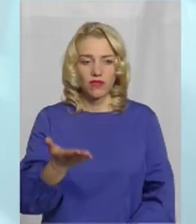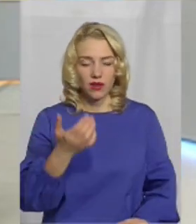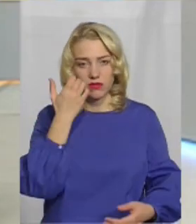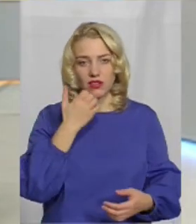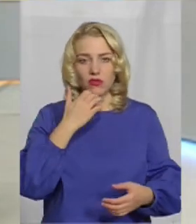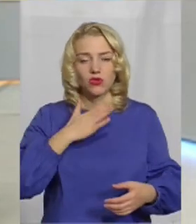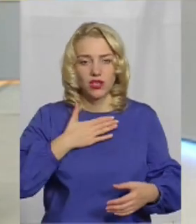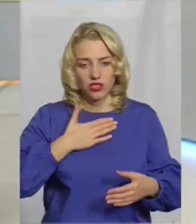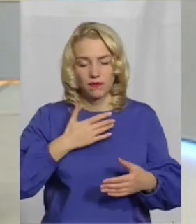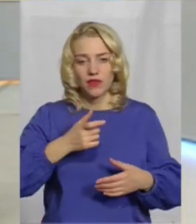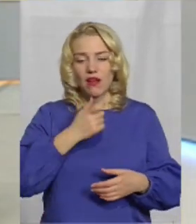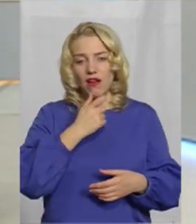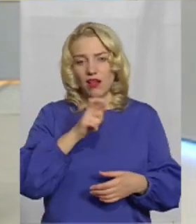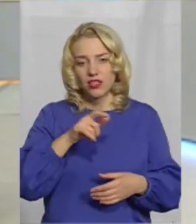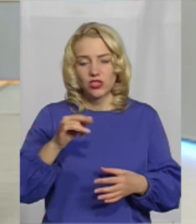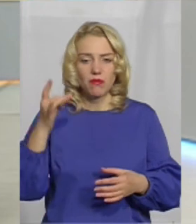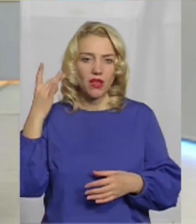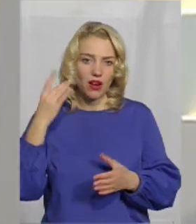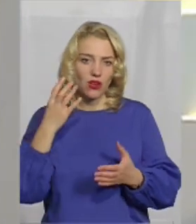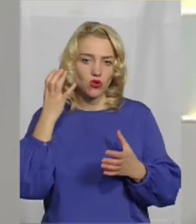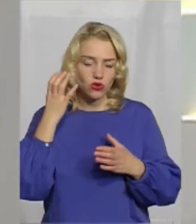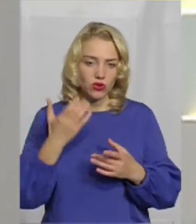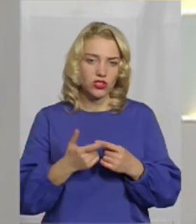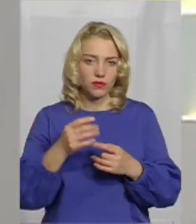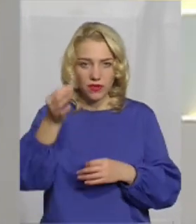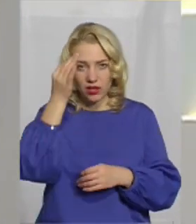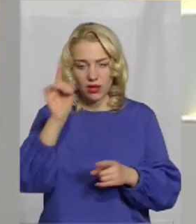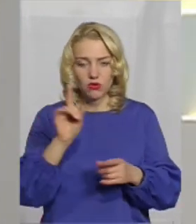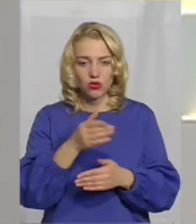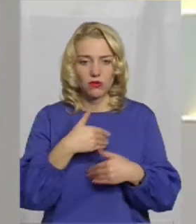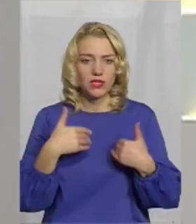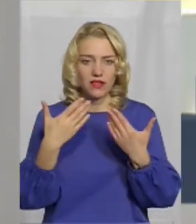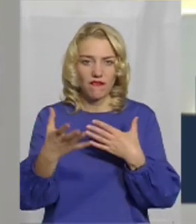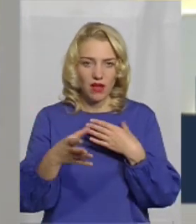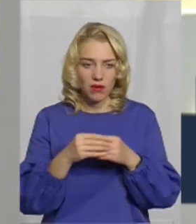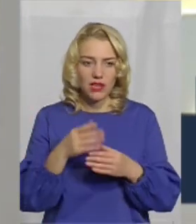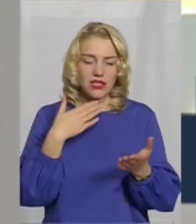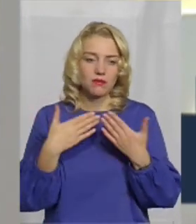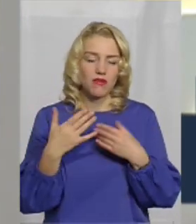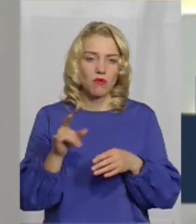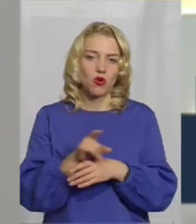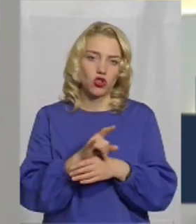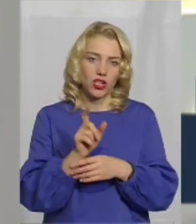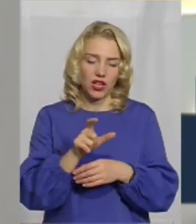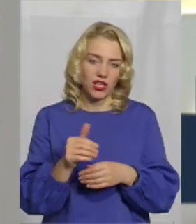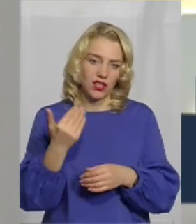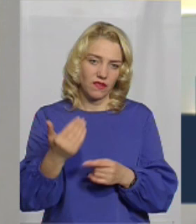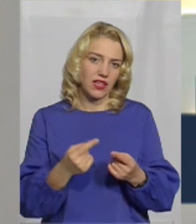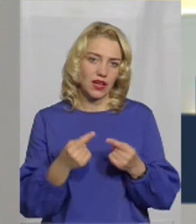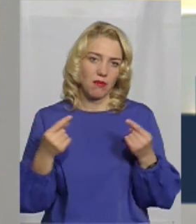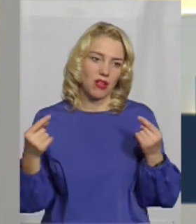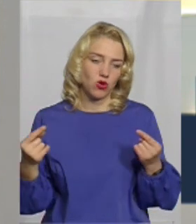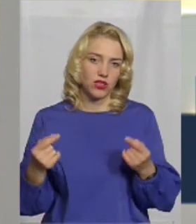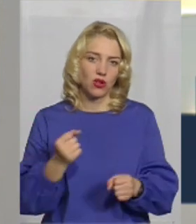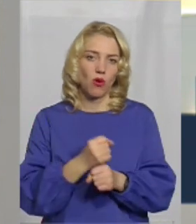Дякую нашим глядачам та радіослухачам. Нагадаю, що ми сьогодні спілкувалися про шахраїв, про їх методи